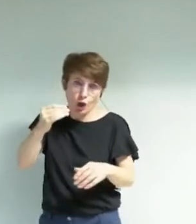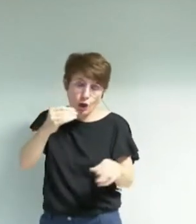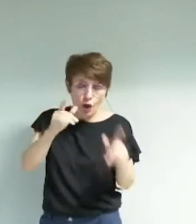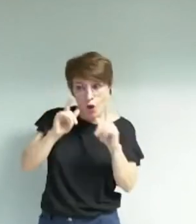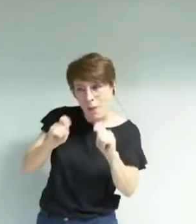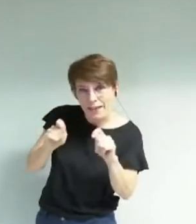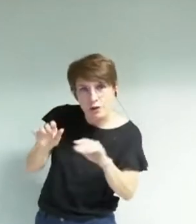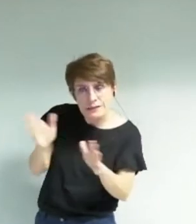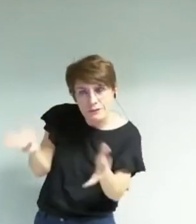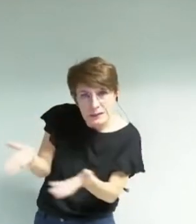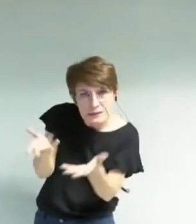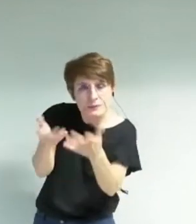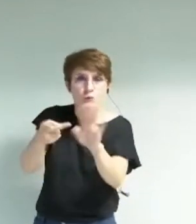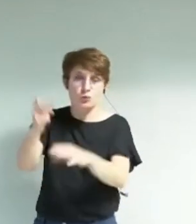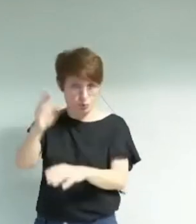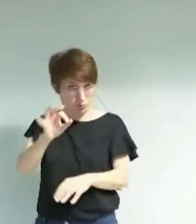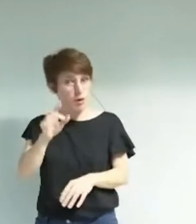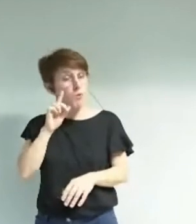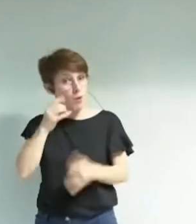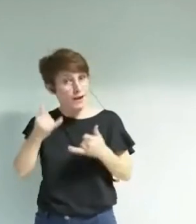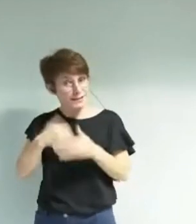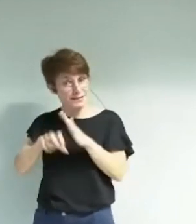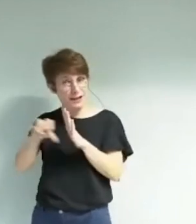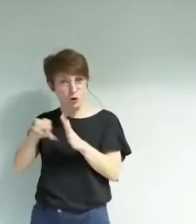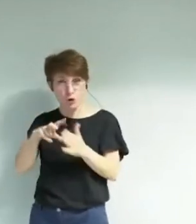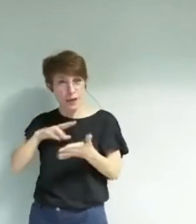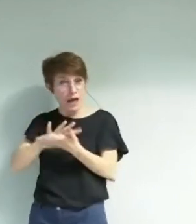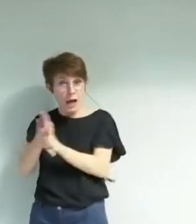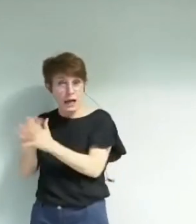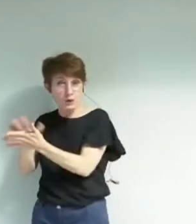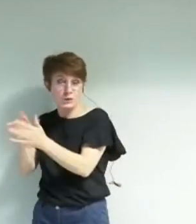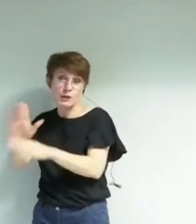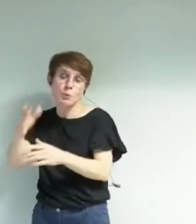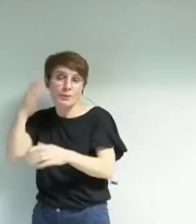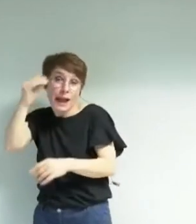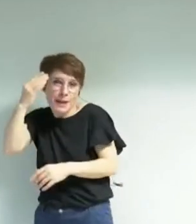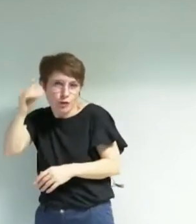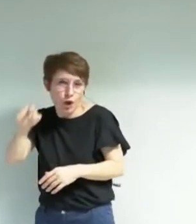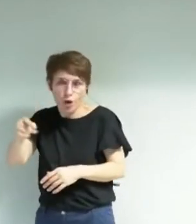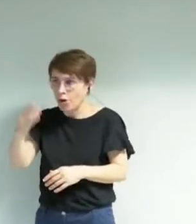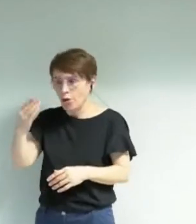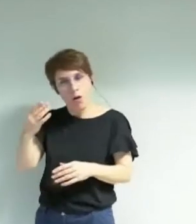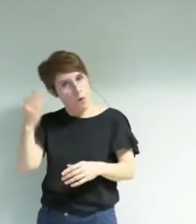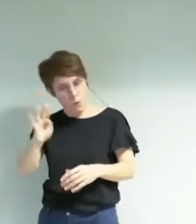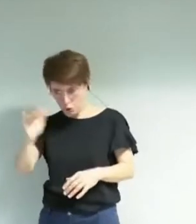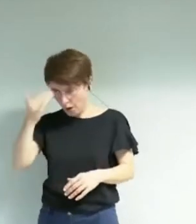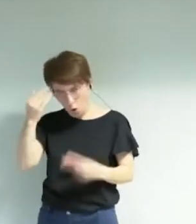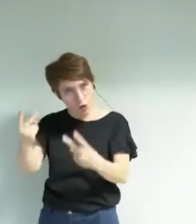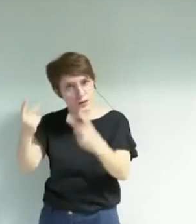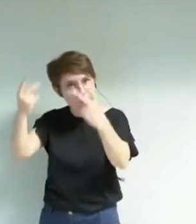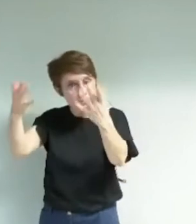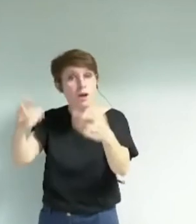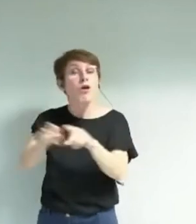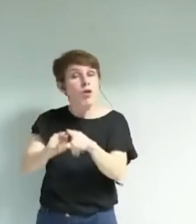sur Grenoble des associations d'amateurs qui font un travail remarquable et qui mériteraient d'être reconnues, comme c'était le cas dans les